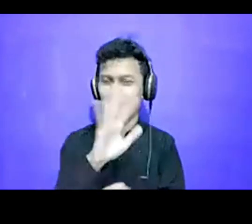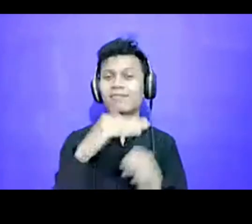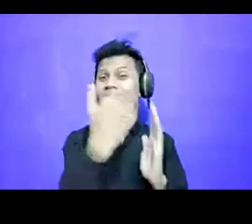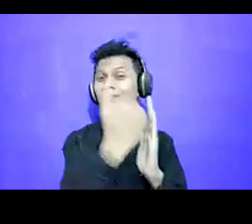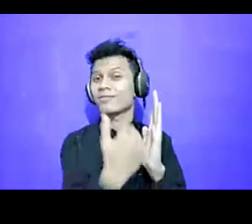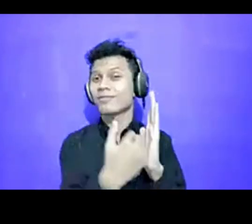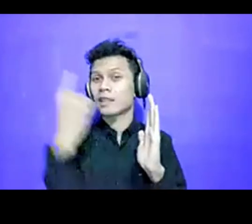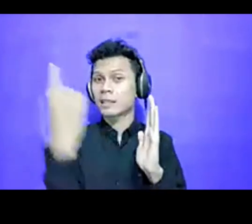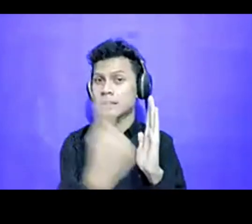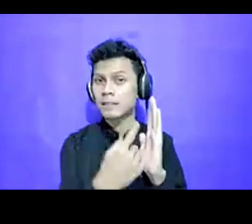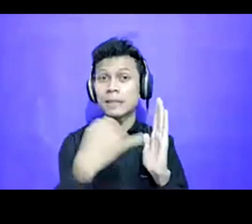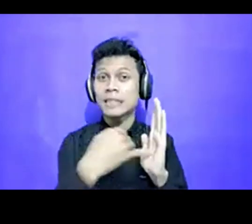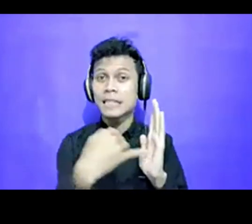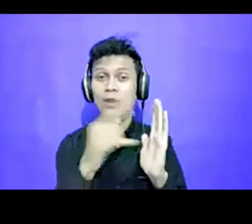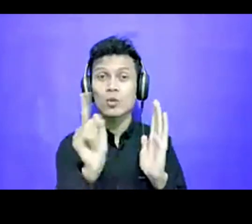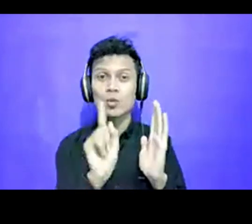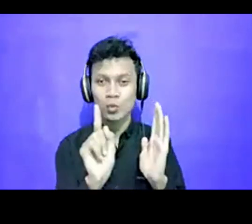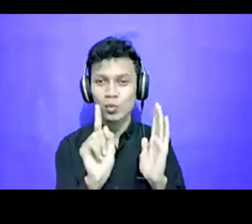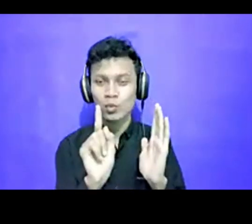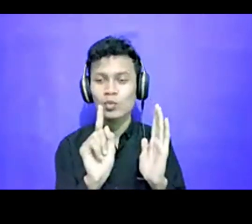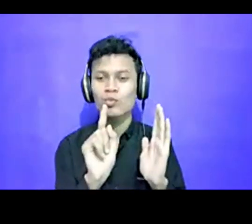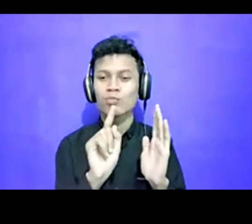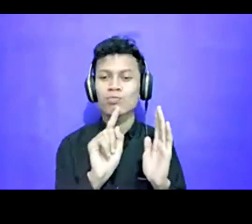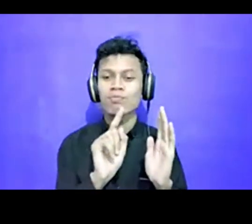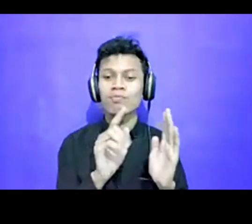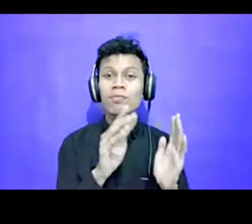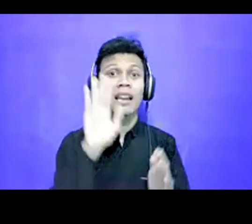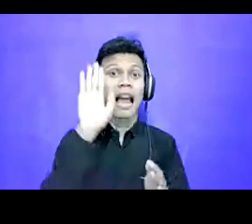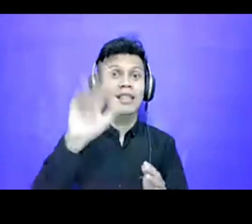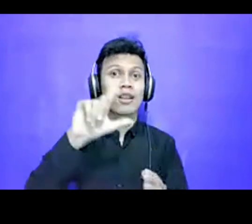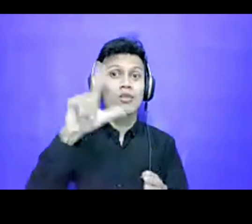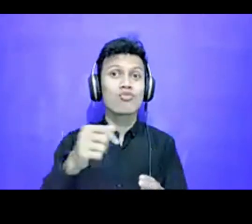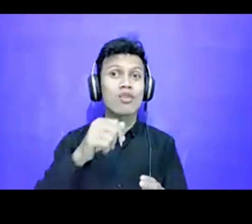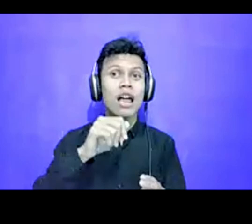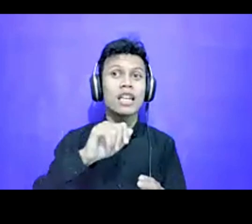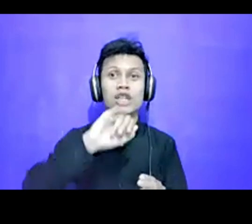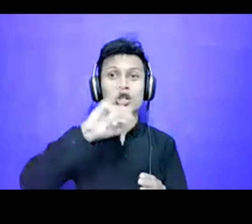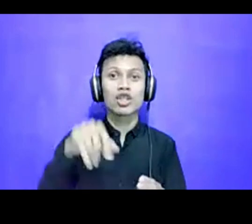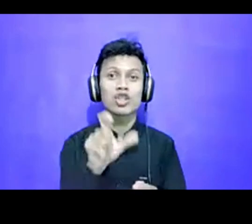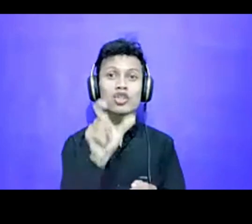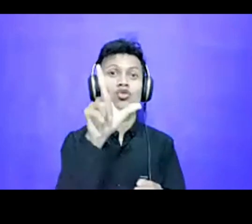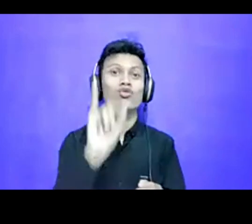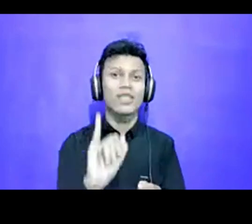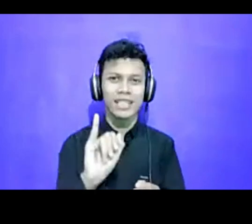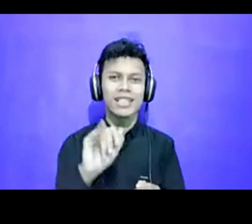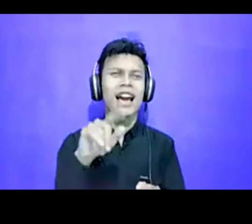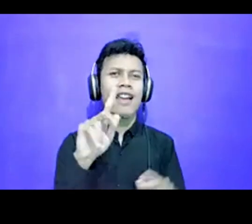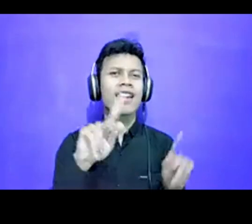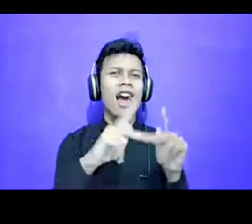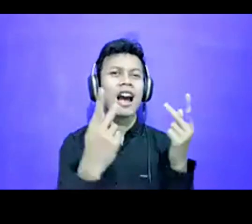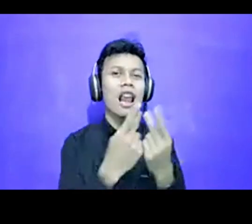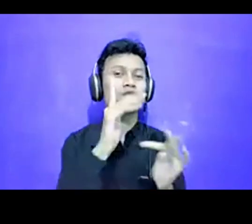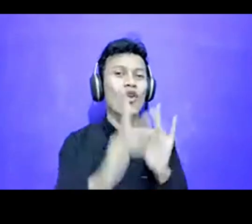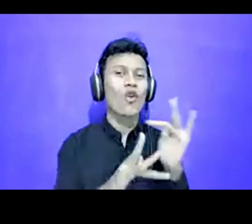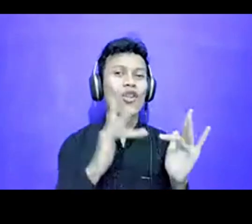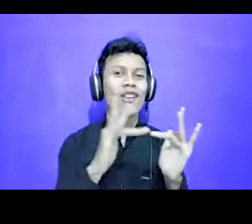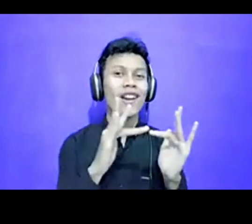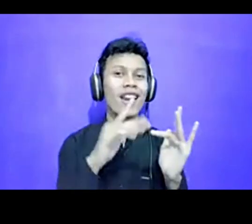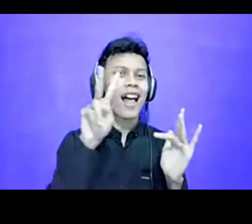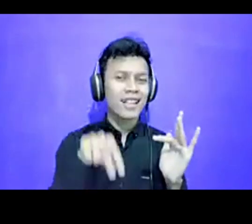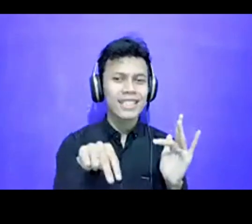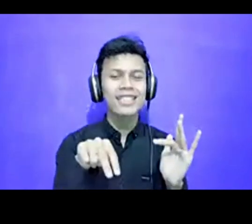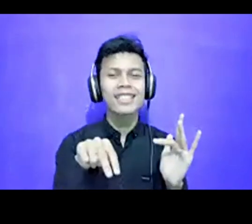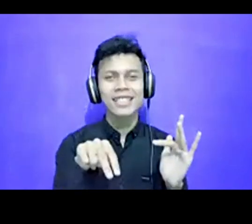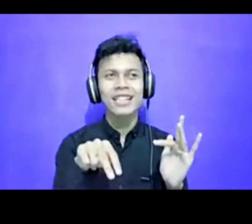silahkan diisi yang pertama. Terus kemudian nanti di bulan Juni insya Allah akan ada klinik jurnalistik lagi, kelas online lagi yang tidak kalah